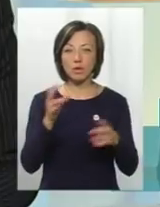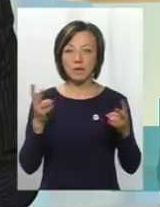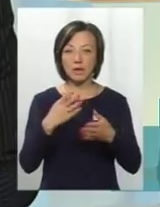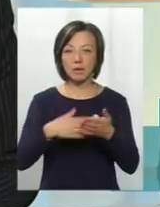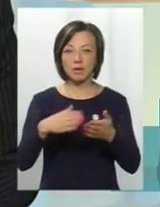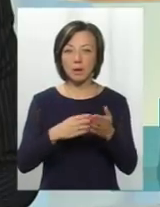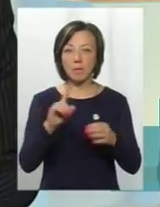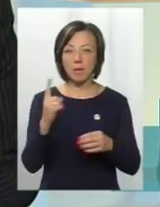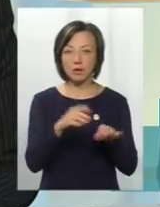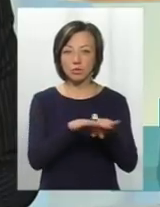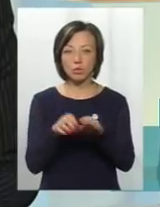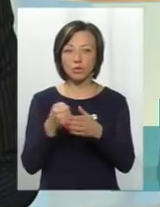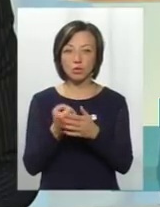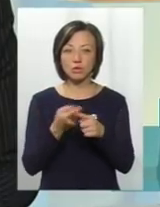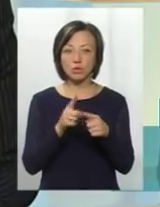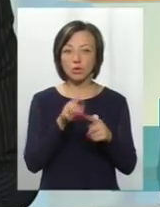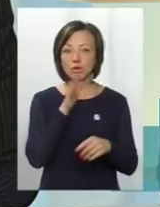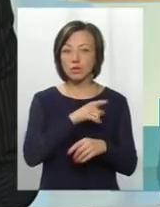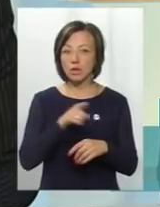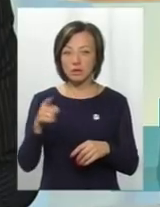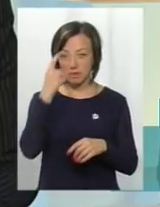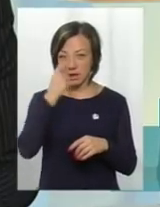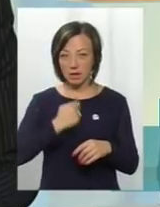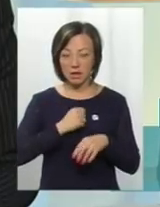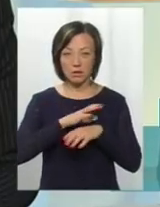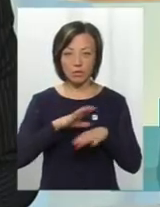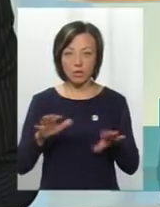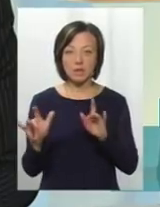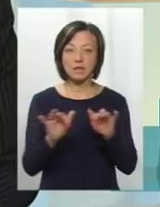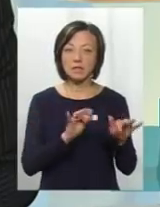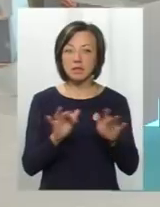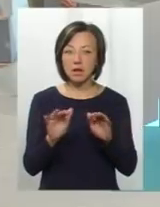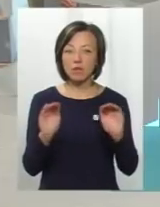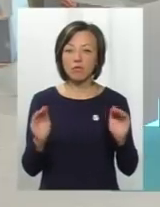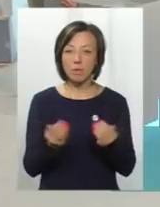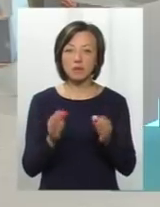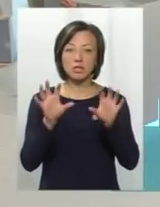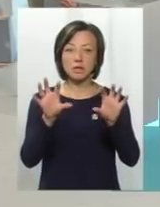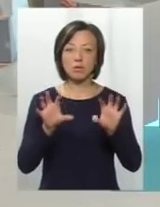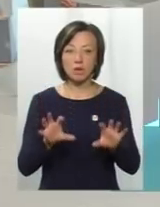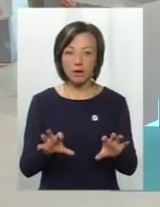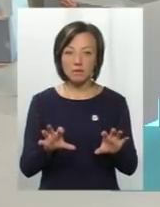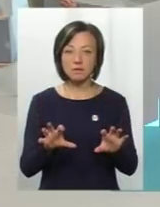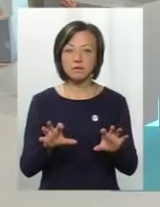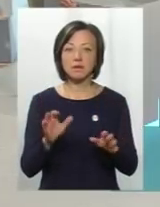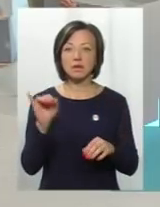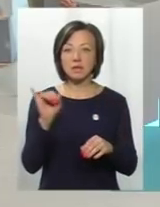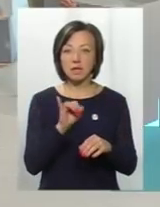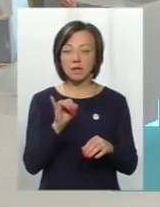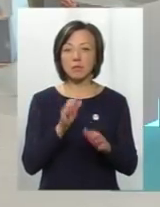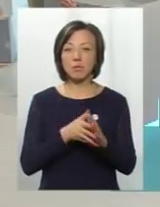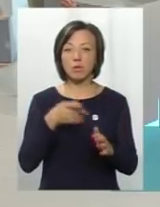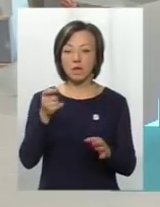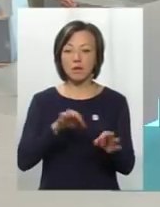ліквідувати перший ступінь, до цього часу не надходило. Тому ми діяли в межах чинного законодавства і подали